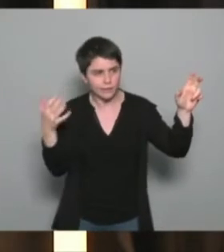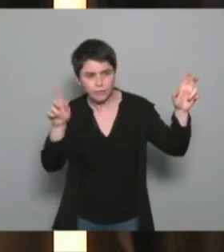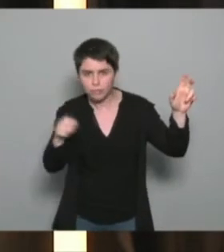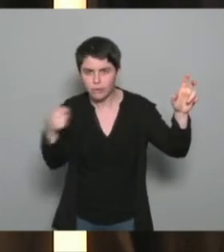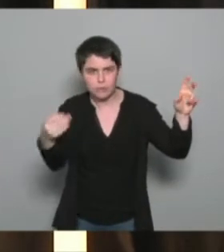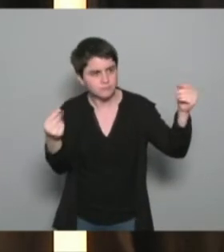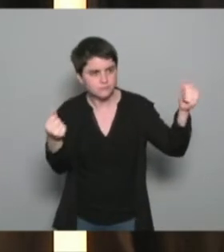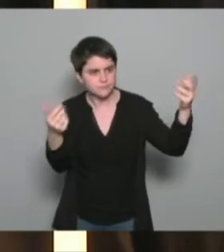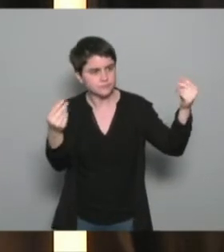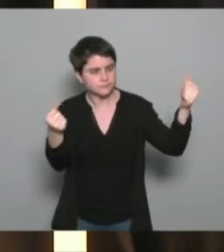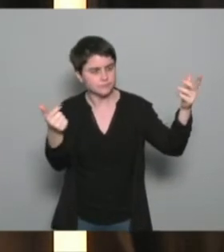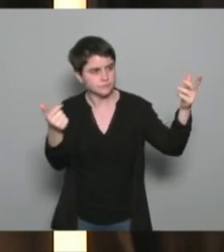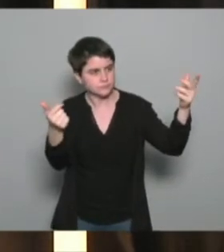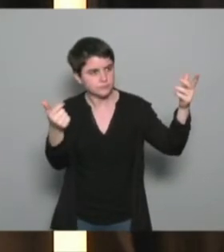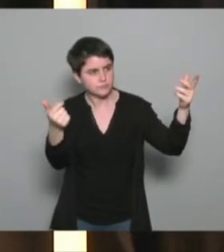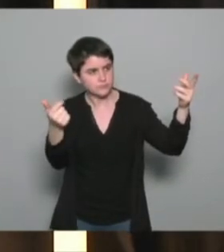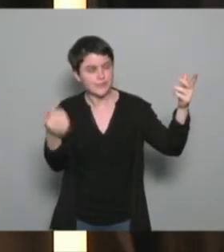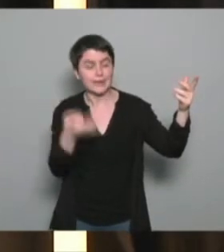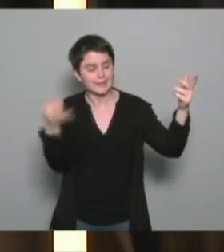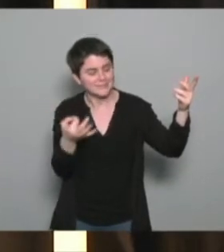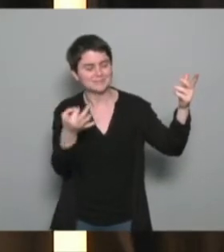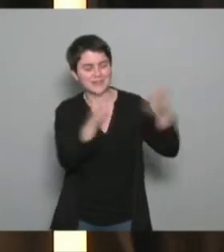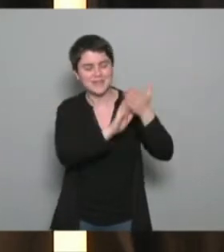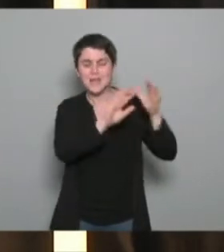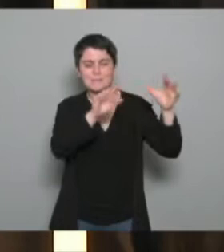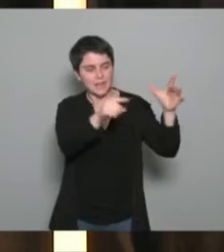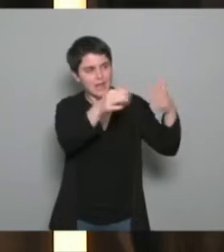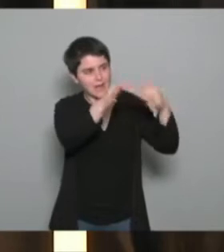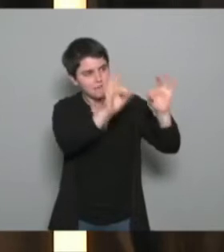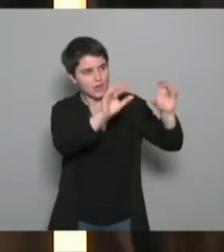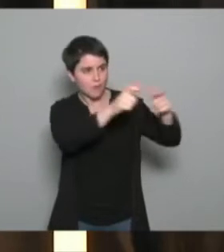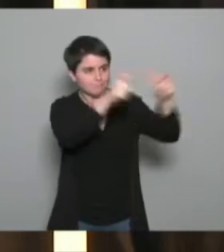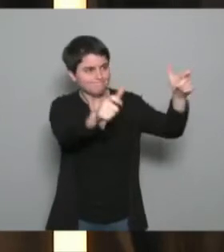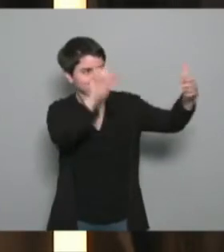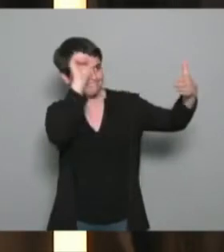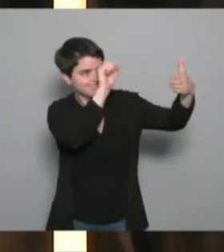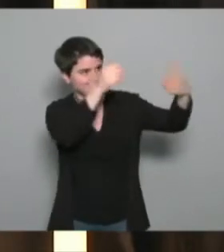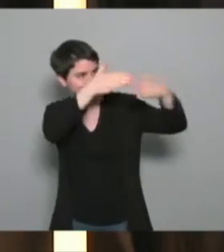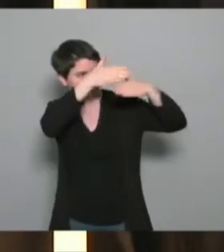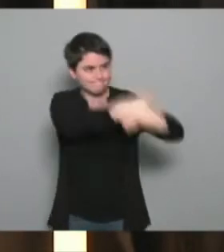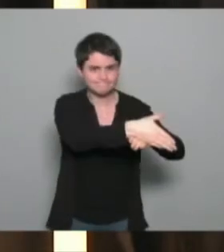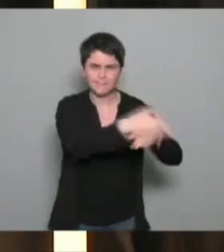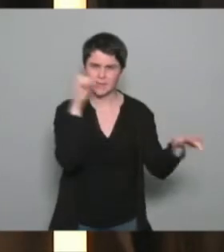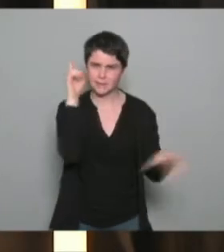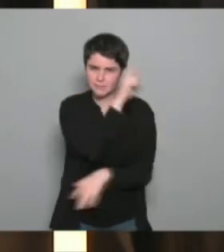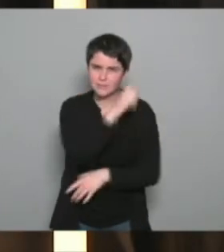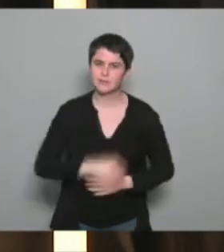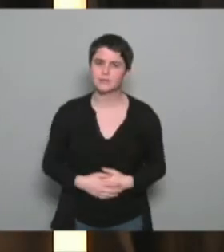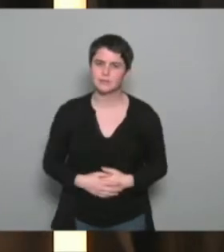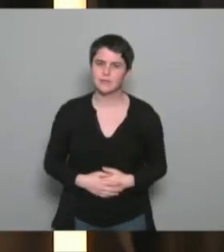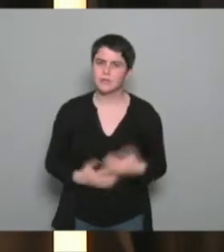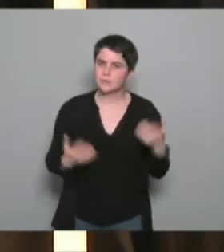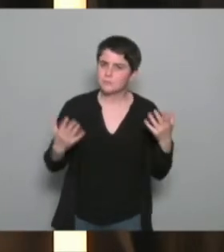qui ont peut-être la même pathologie, mais alors ça, ce pas, cette porte à franchir, elle est assez difficile. Et est-ce que du coup, il y a un